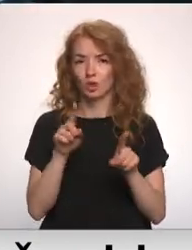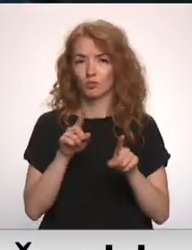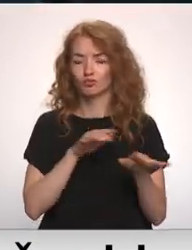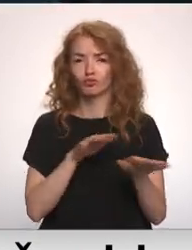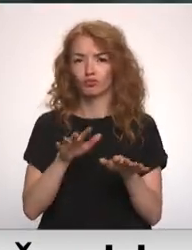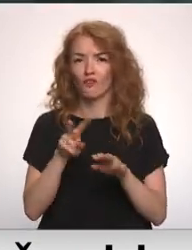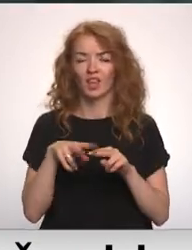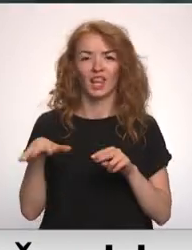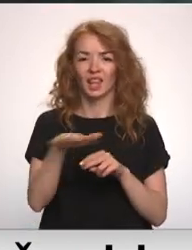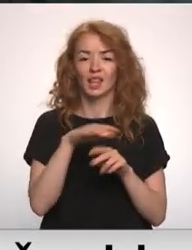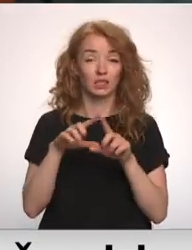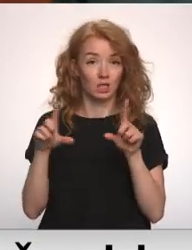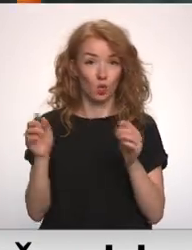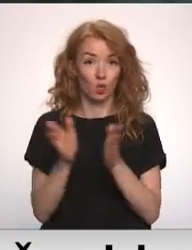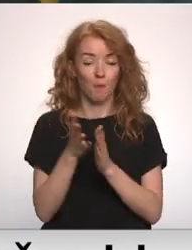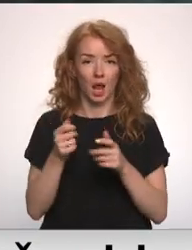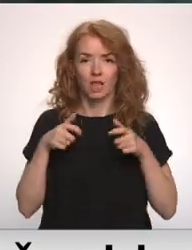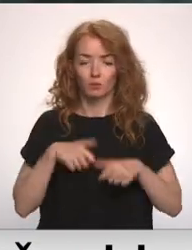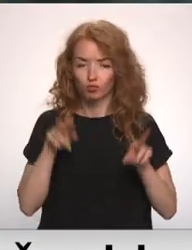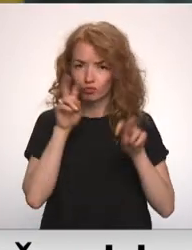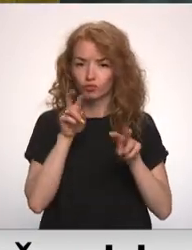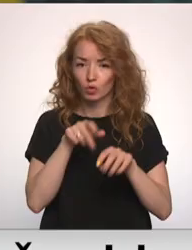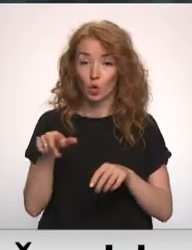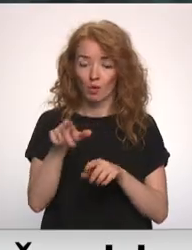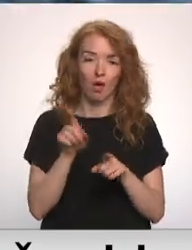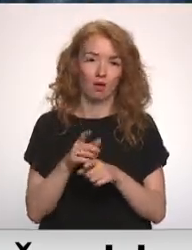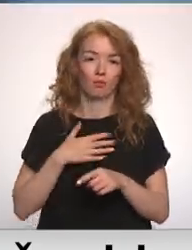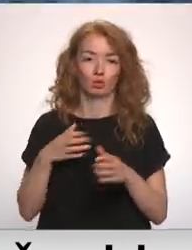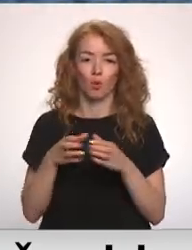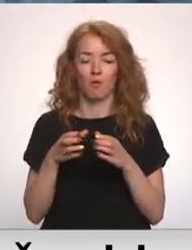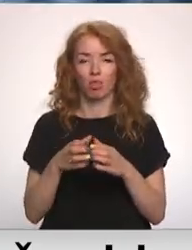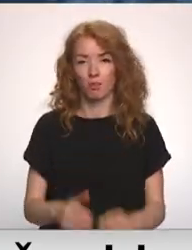valsts vīdas dienests. Kopā ar inspektoriem, apseko tūpi, devāmies arī mēs.